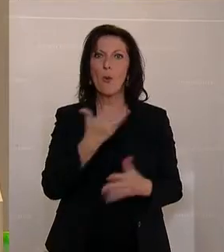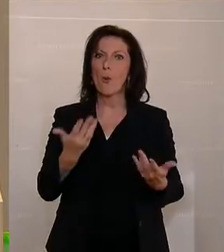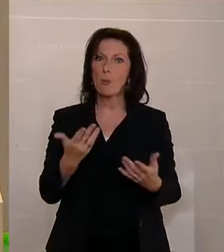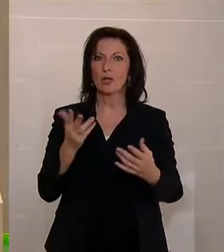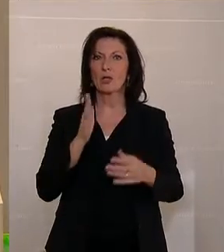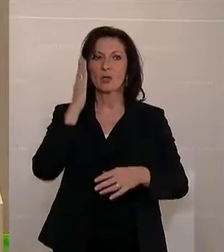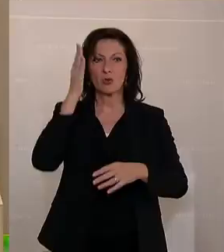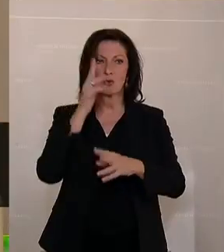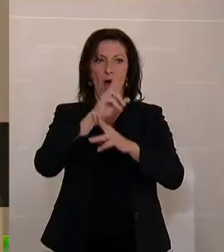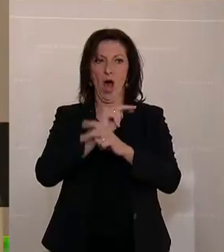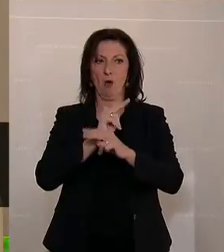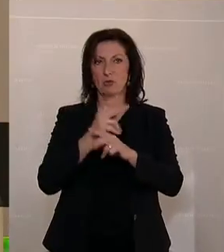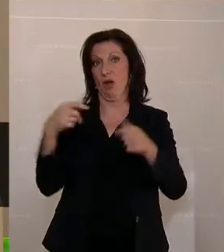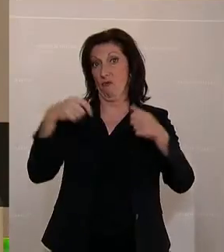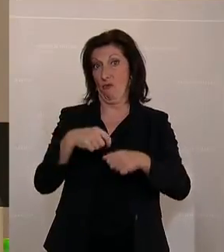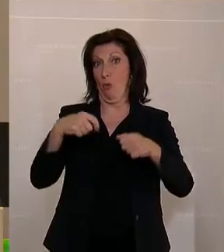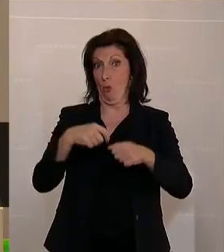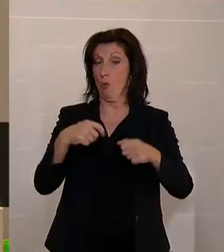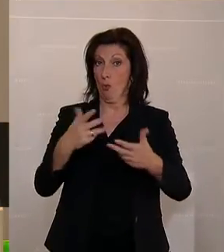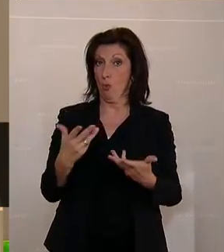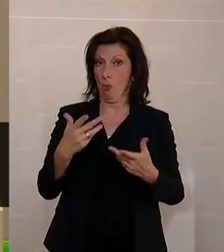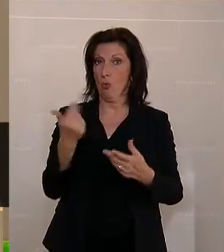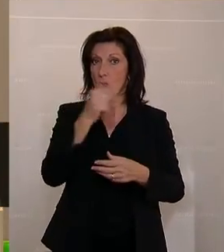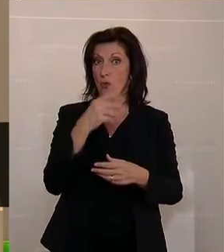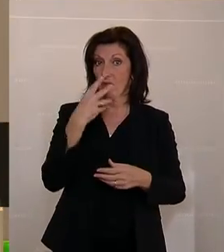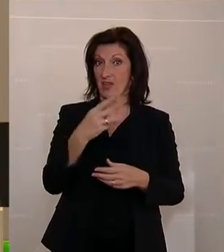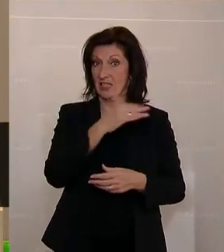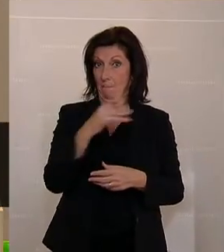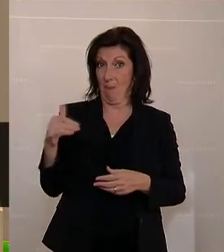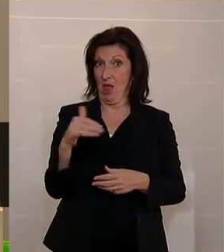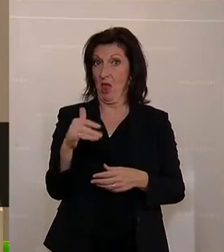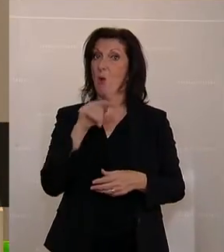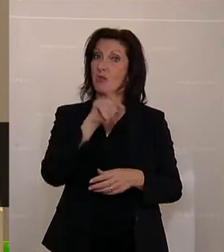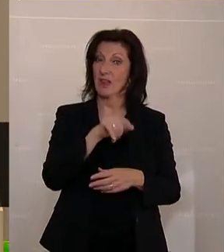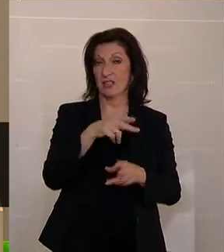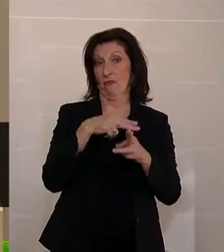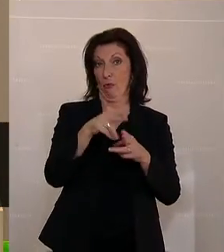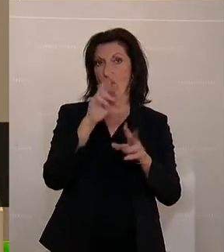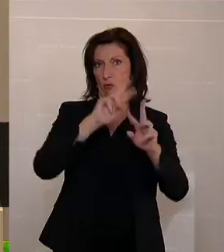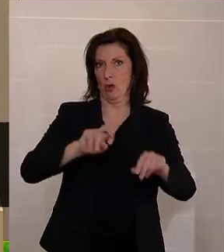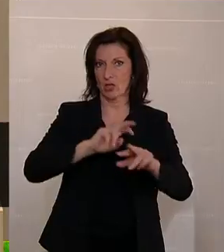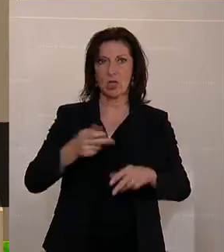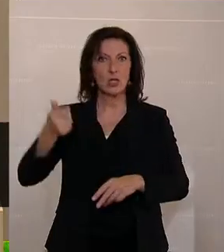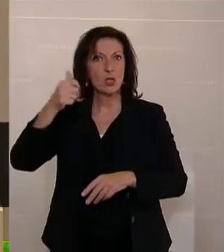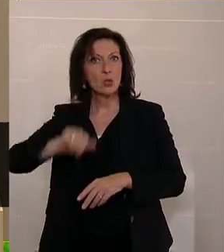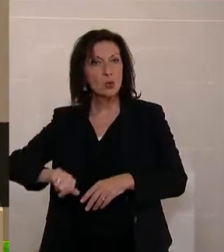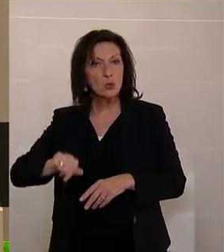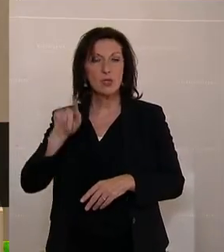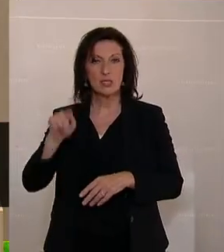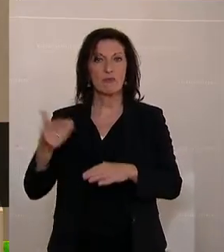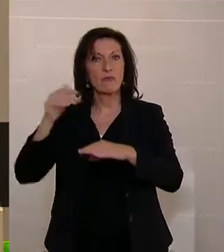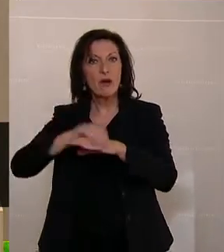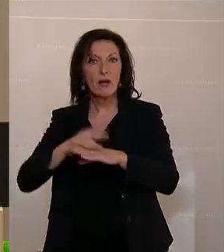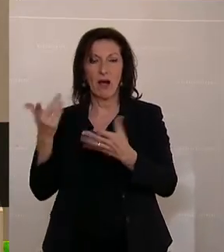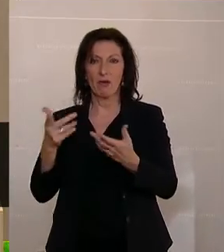Austria-Foren gibt, der ja hoch dotiert ist, auch mit 140 Millionen für die Forschung. Es gibt zusätzlich die Mittel aus dem Recovery-Foren und die